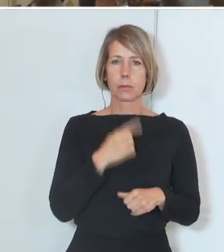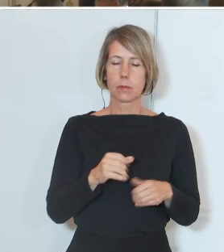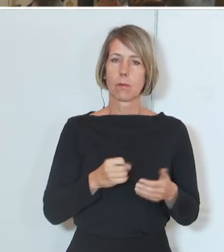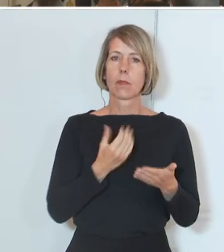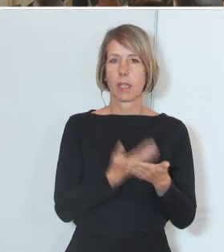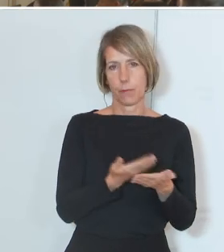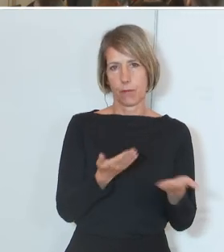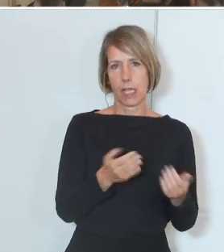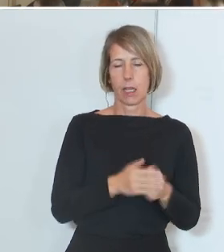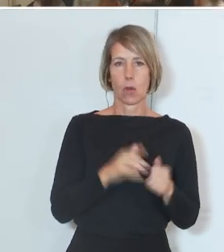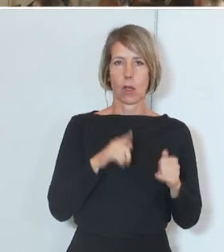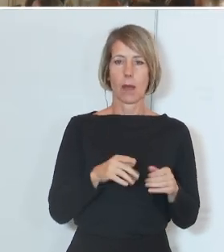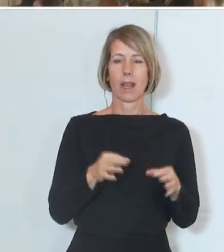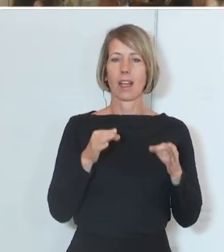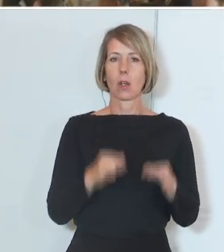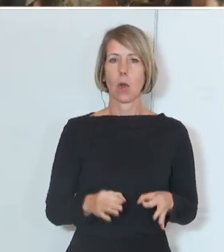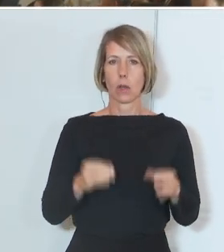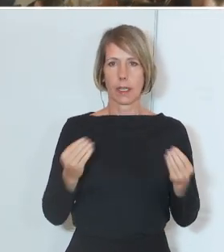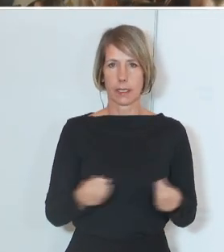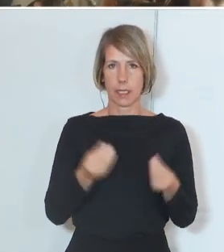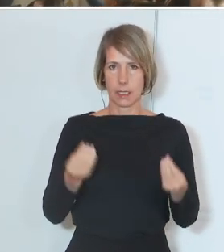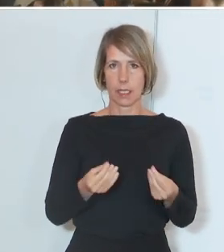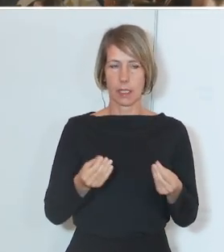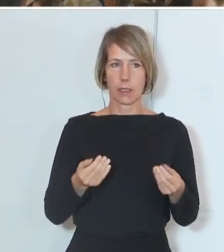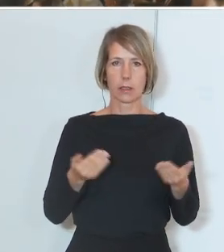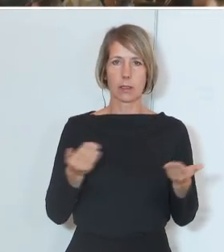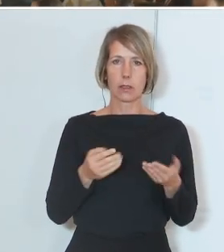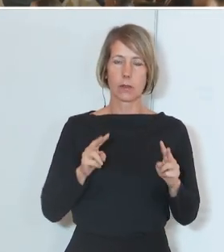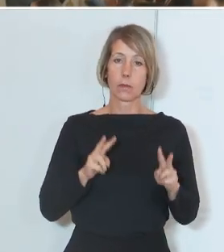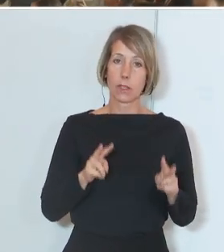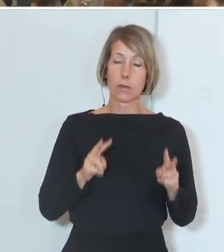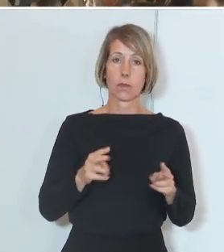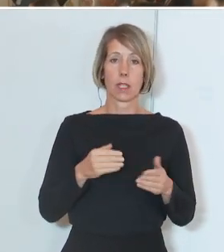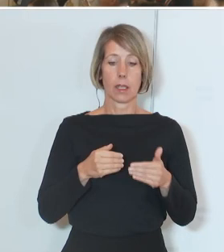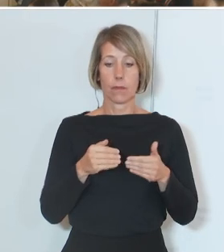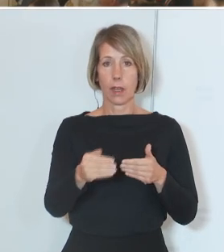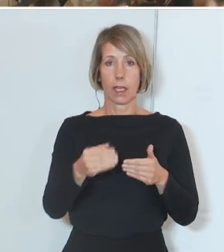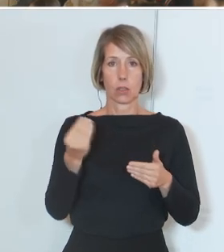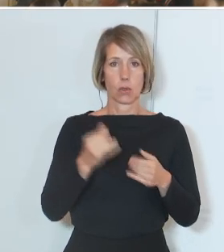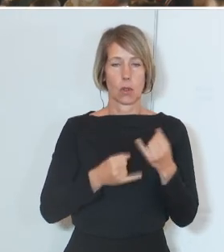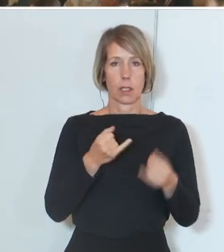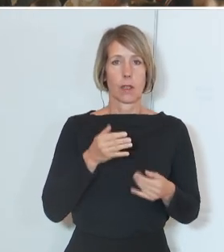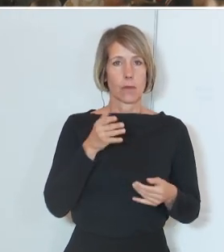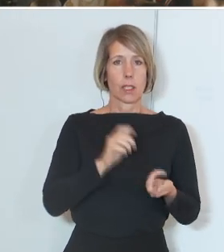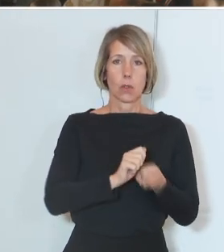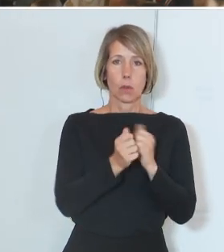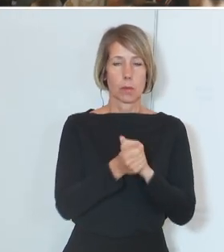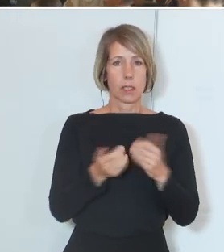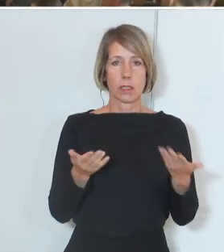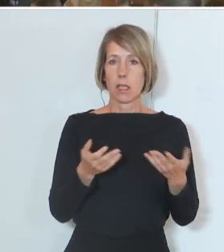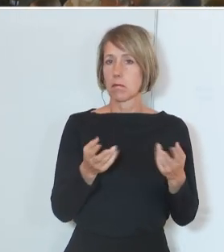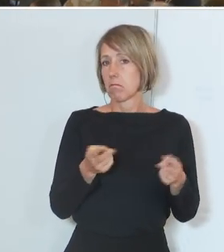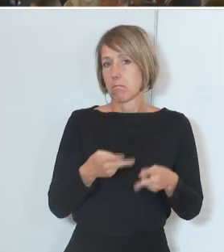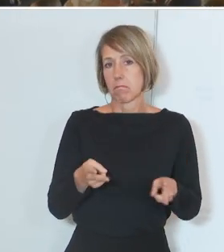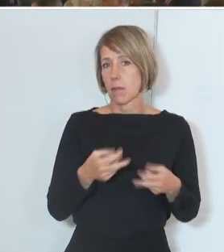aber ich habe jetzt keine konkreten Dinge gehört, die zum Beispiel in diesem Schuljahr an den Schulen umgesetzt werden. Können Sie da konkrete